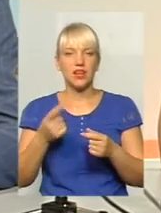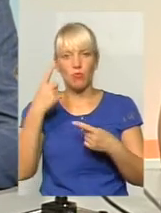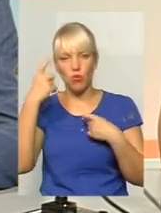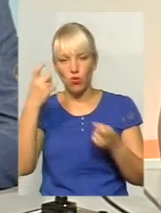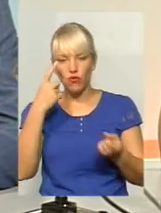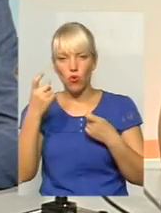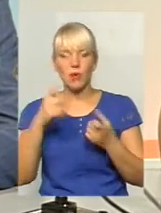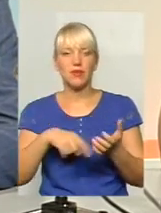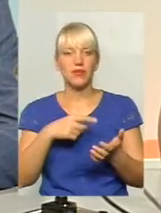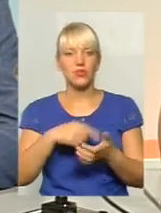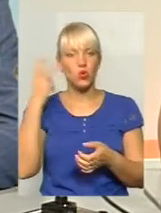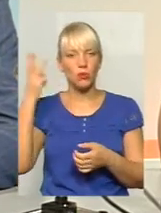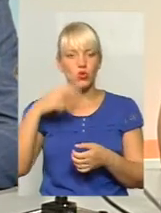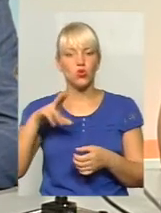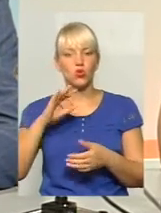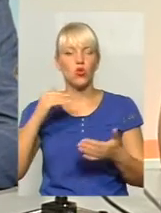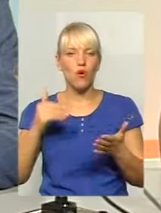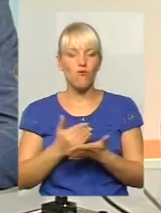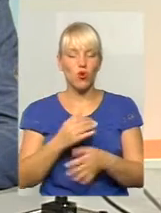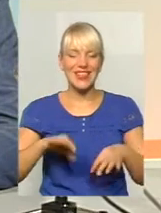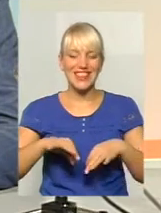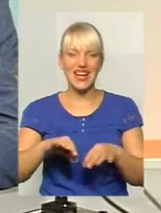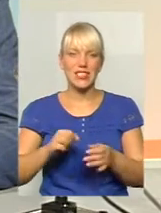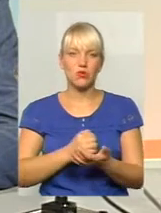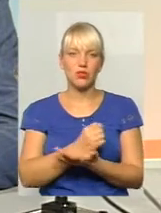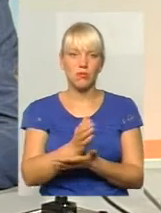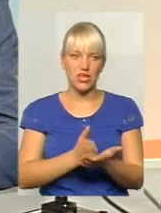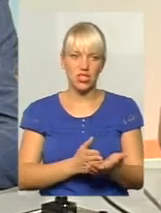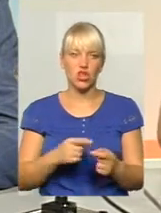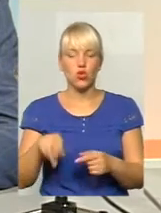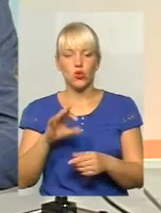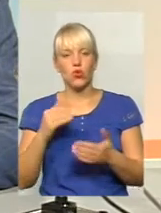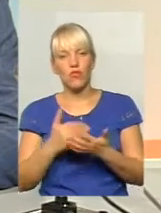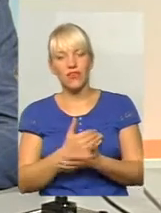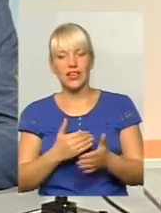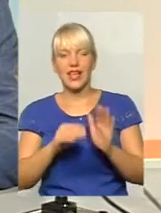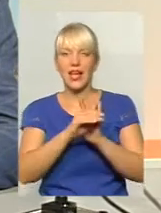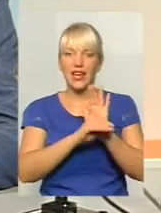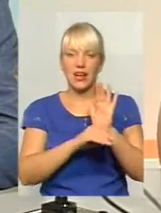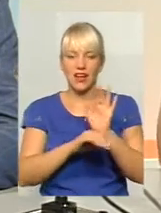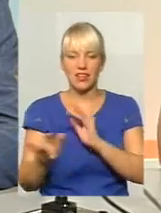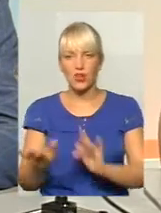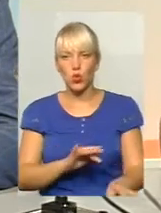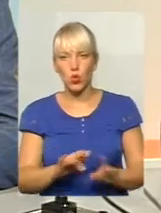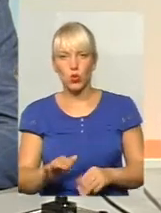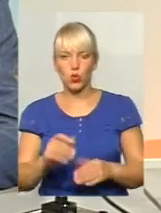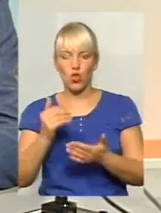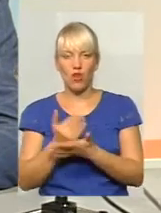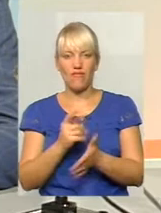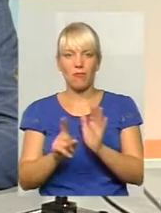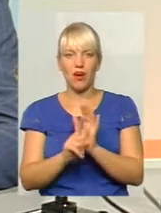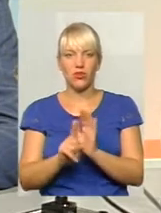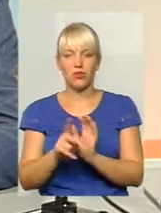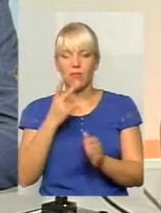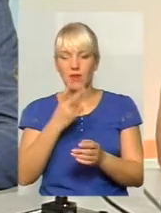щодо нової транспортної мережі, щодо нових графіків руху, щодо нових маршрутів. Оскільки ми бачимо, що на прикладі